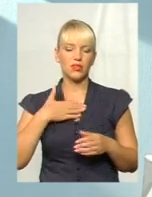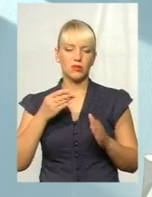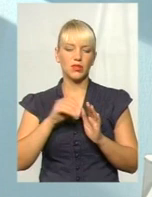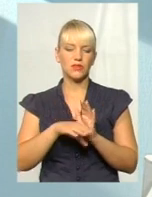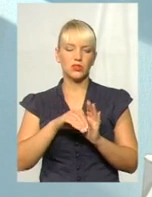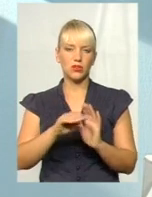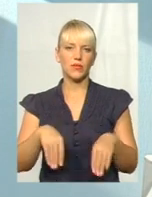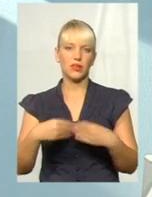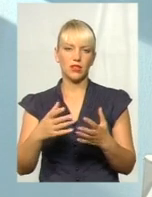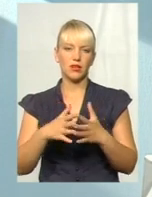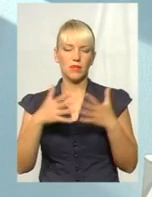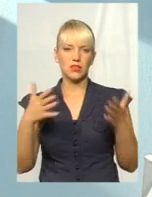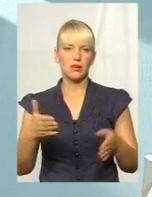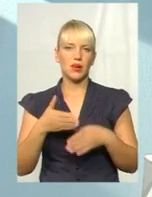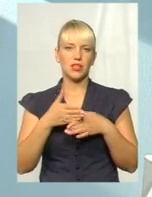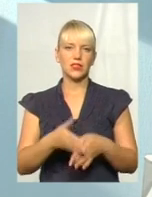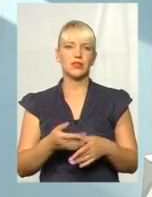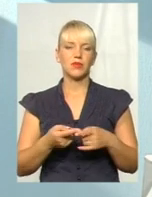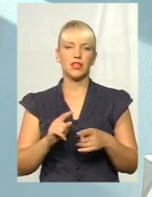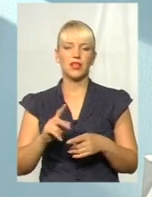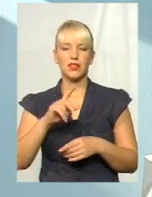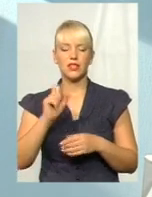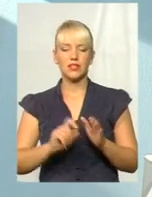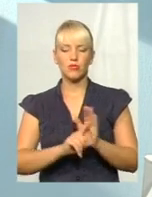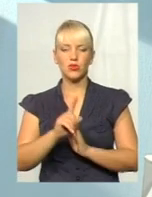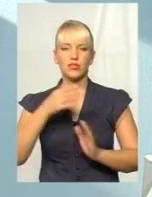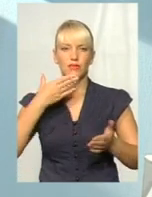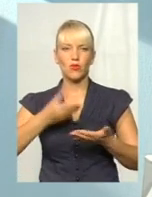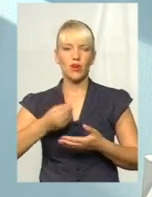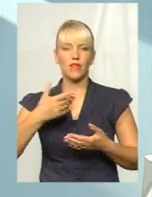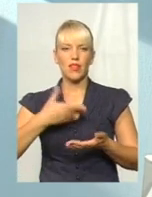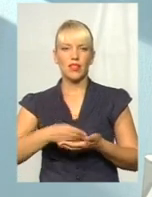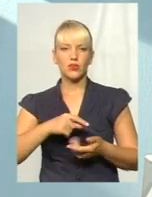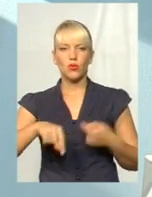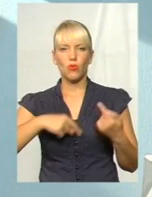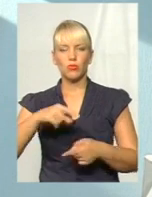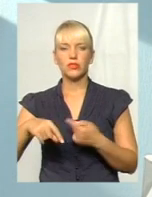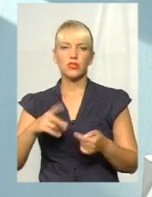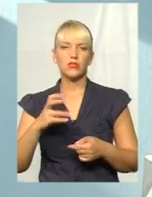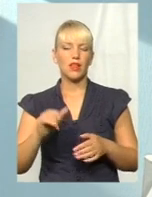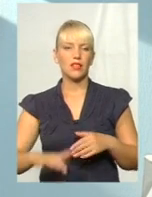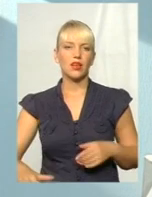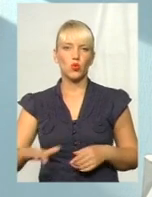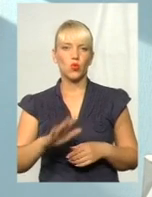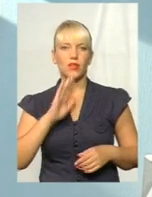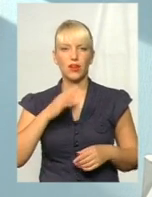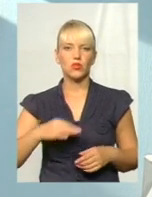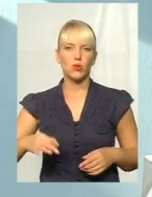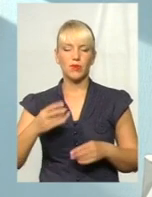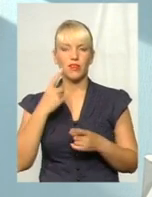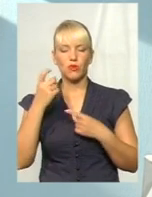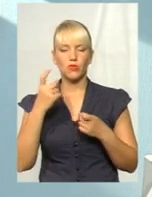надається максимальне сприяння започаткування власного бізнесу на території нашої області, інформаційно